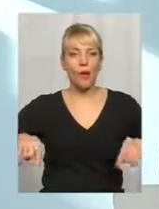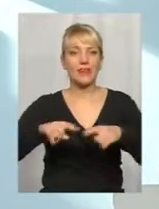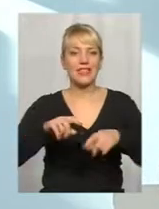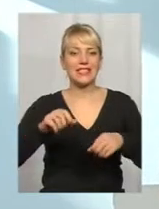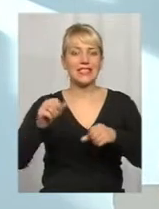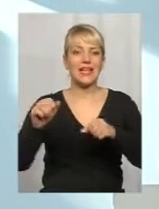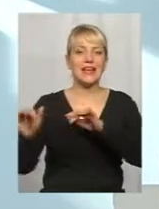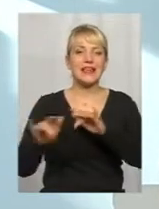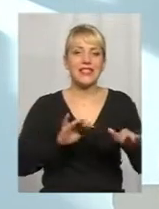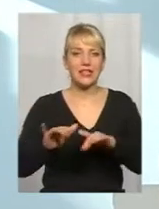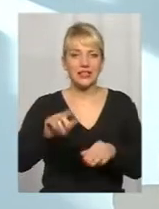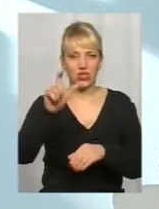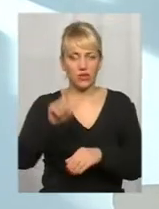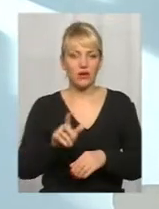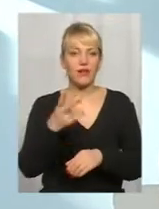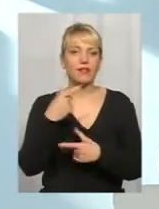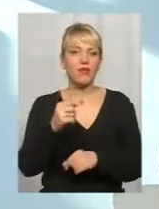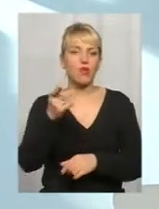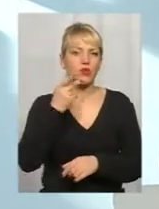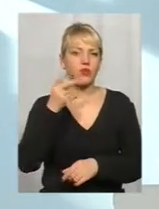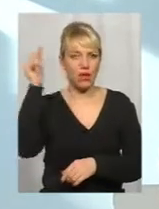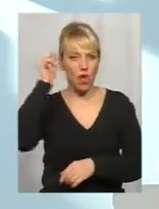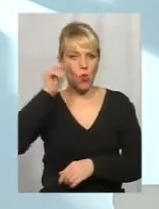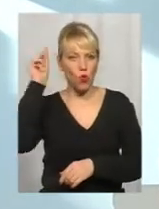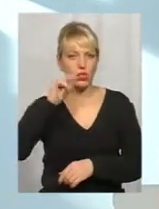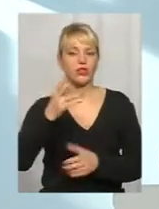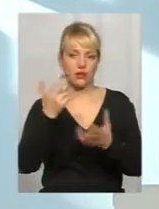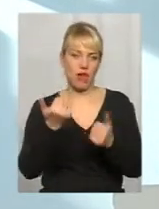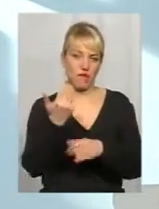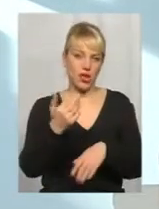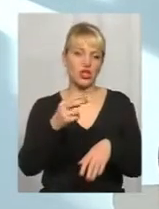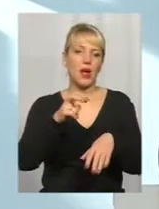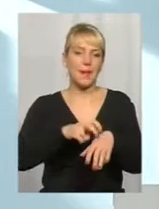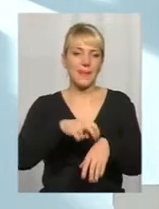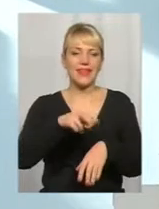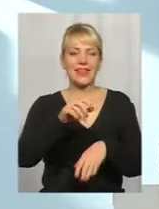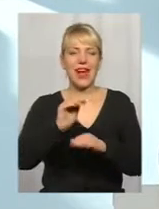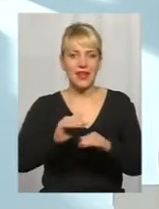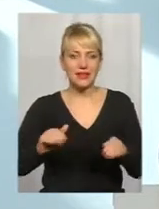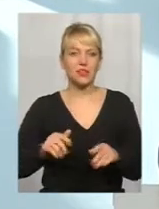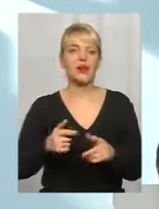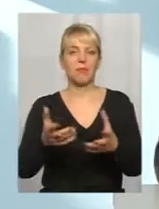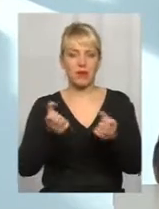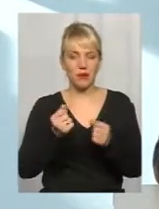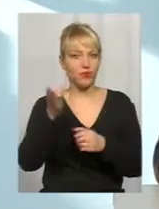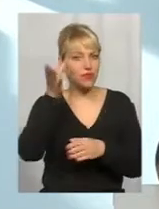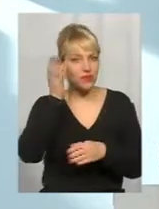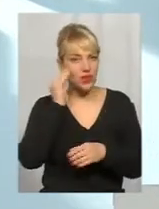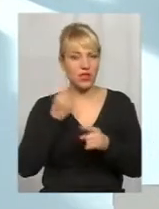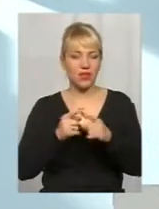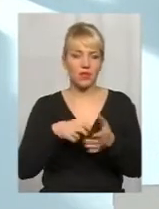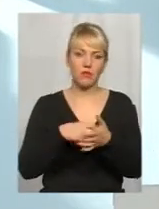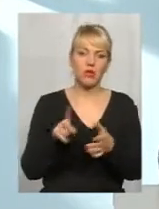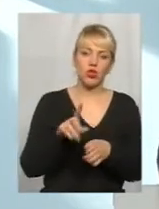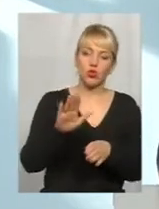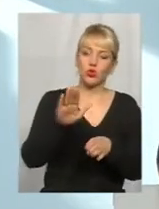учатся постоянно. То есть, да, ваши педиатры примут к сведению это письмо, что-то отсекут, что-то